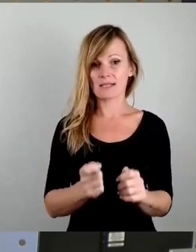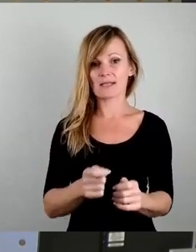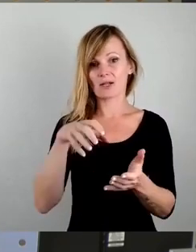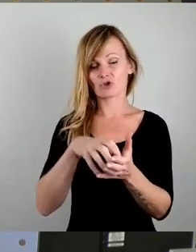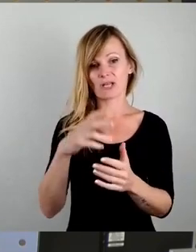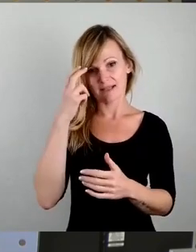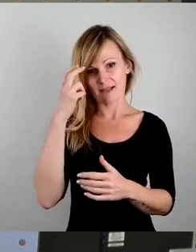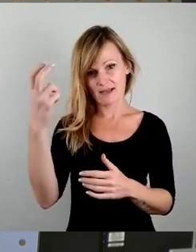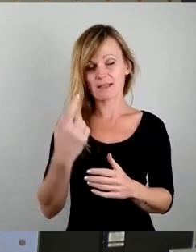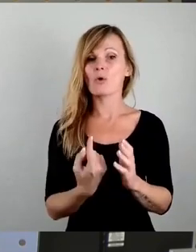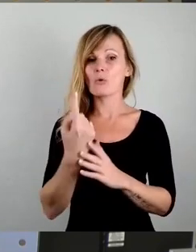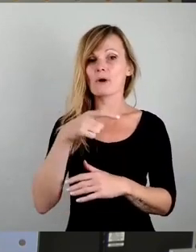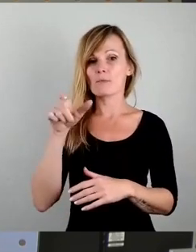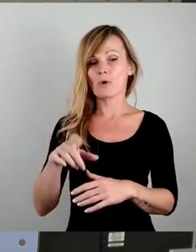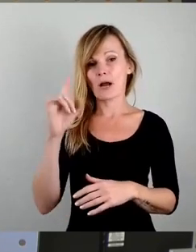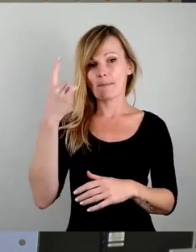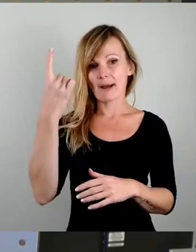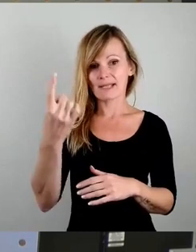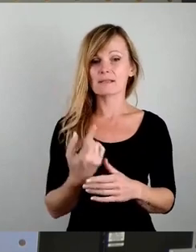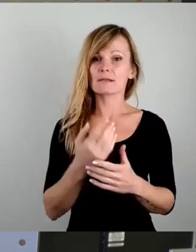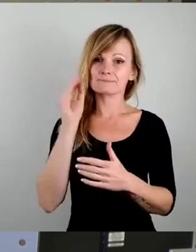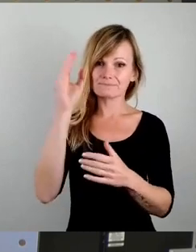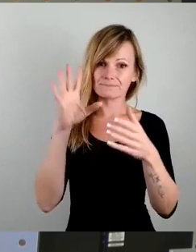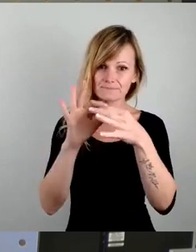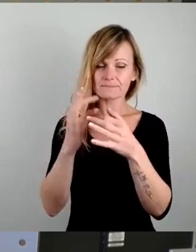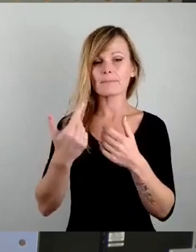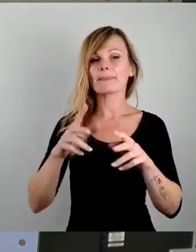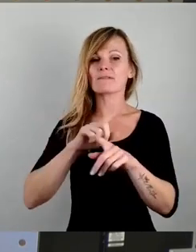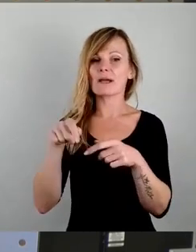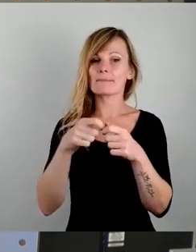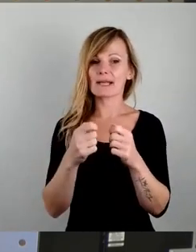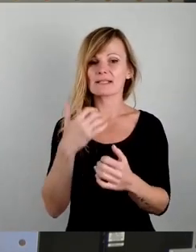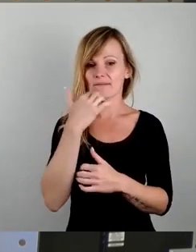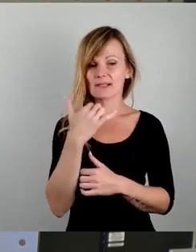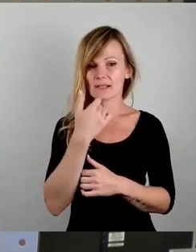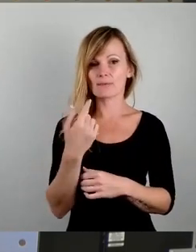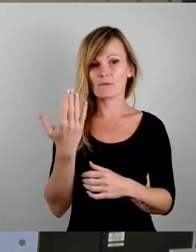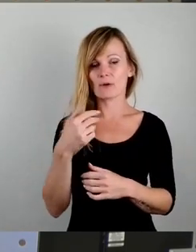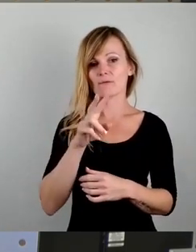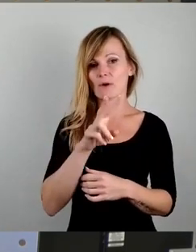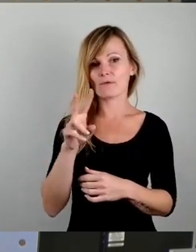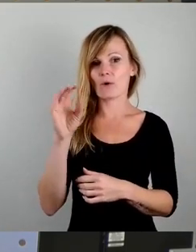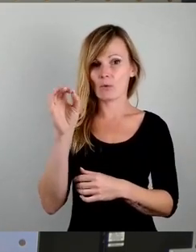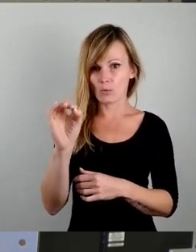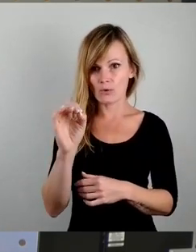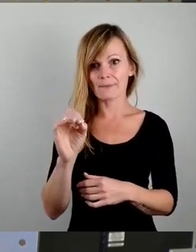Oberbürgermeister binden soll, in der Verbandsversammlung des VVO gegen